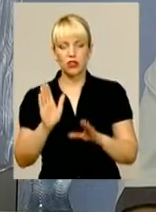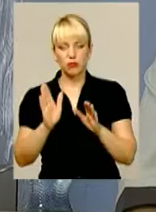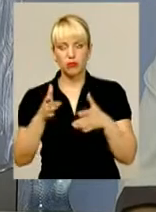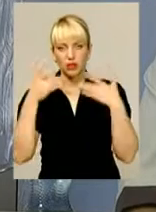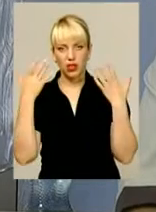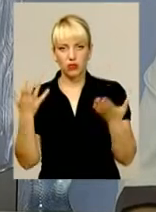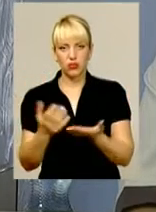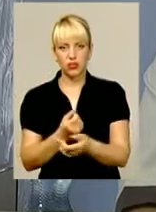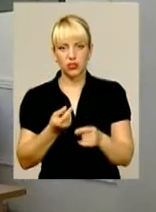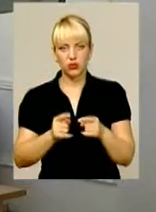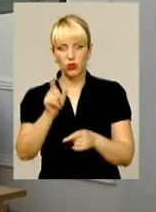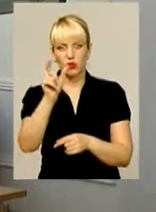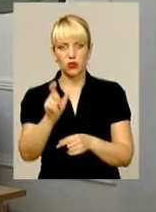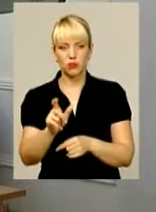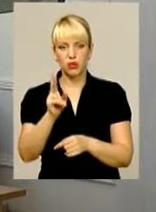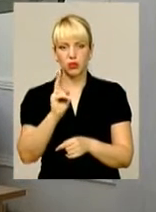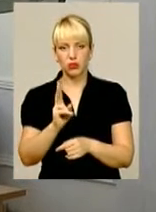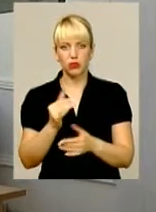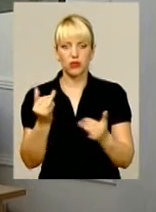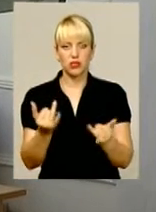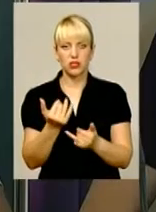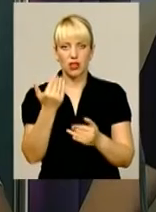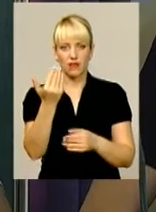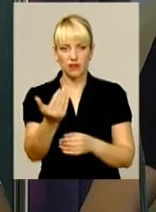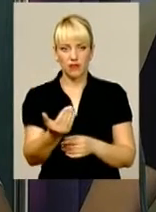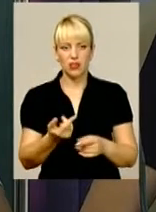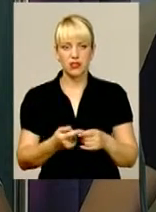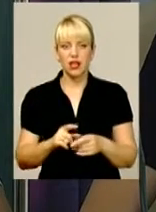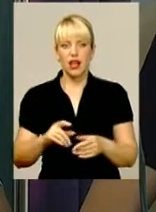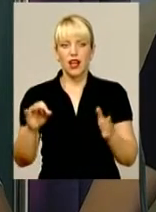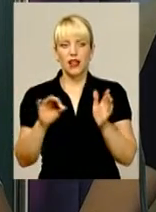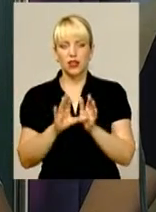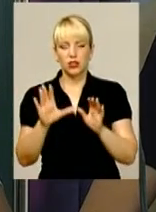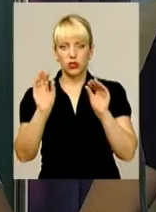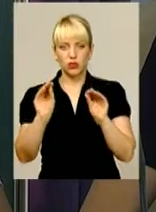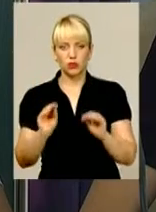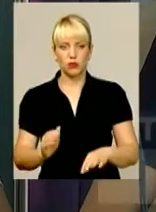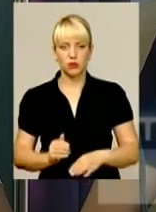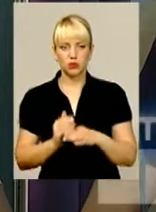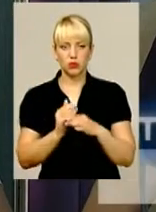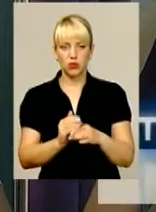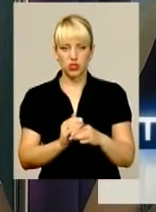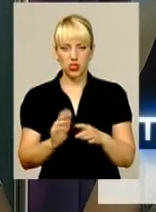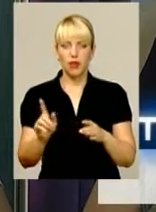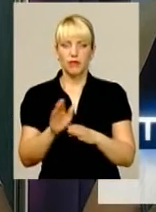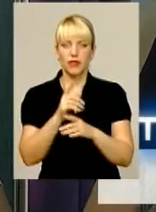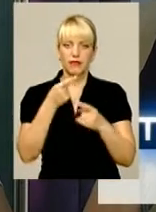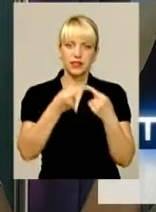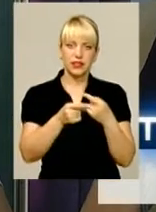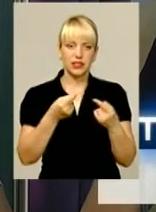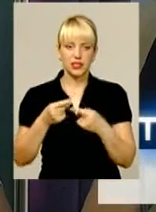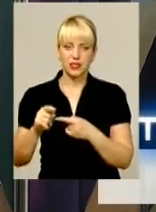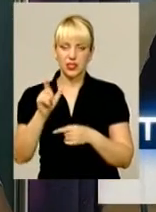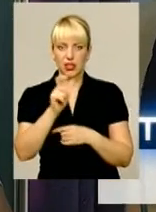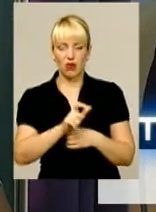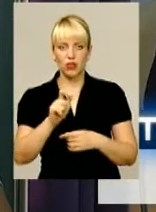знайти того суб'єкта, який вас зацікавить. І саме електронне декларування допоможе відрізнити ось цих осіб,